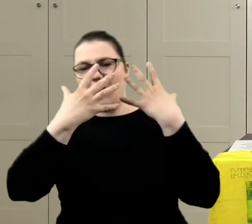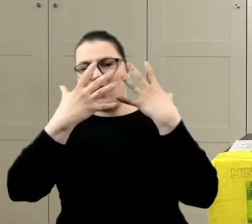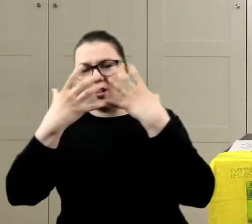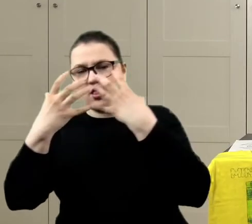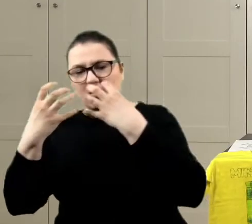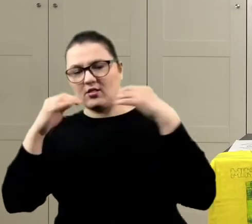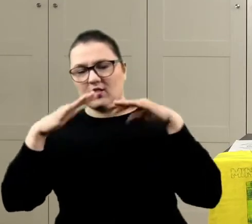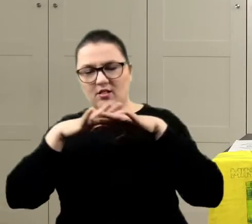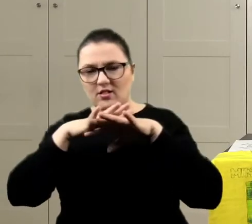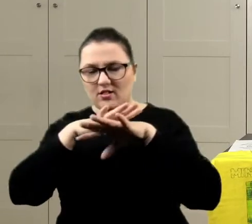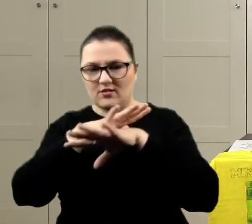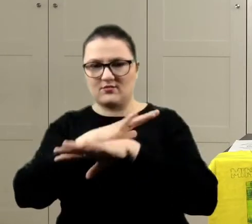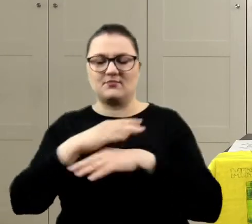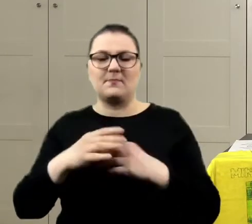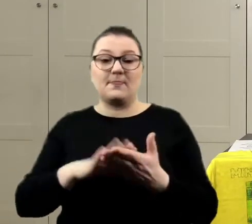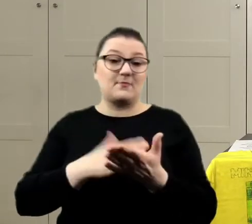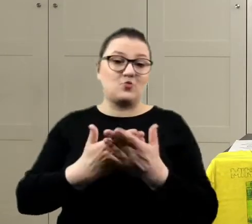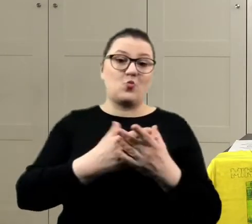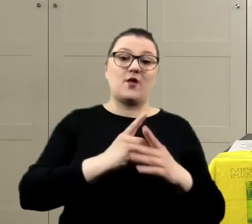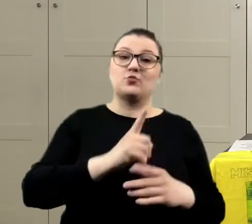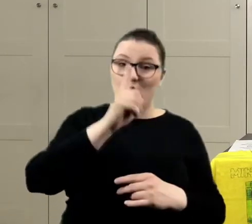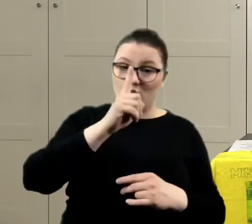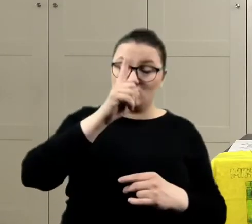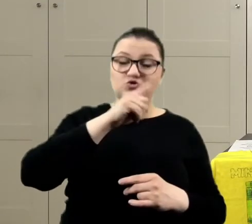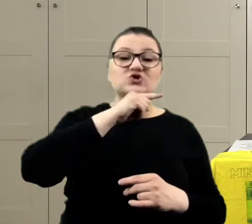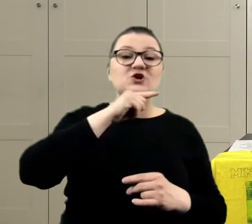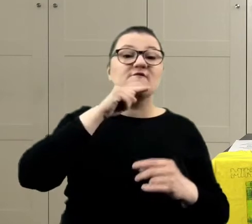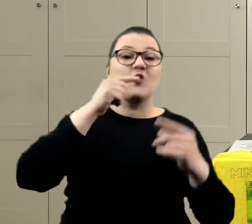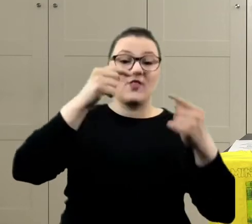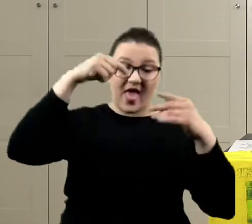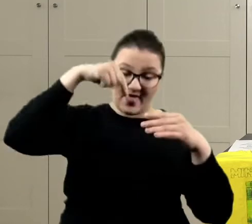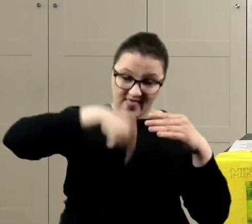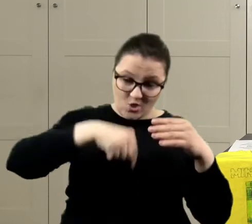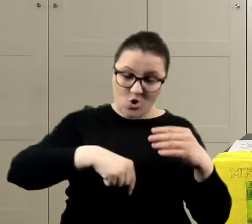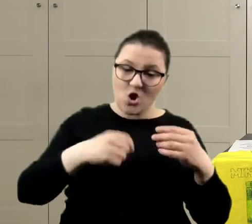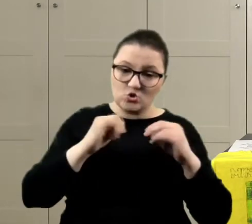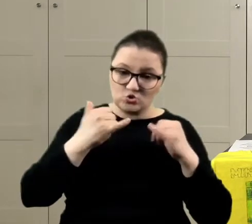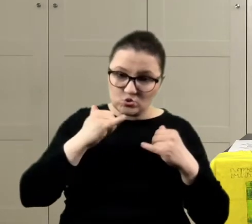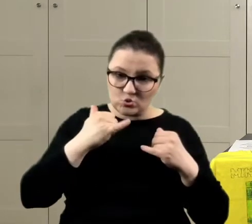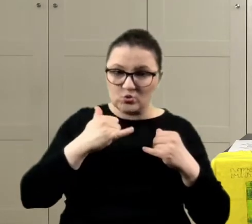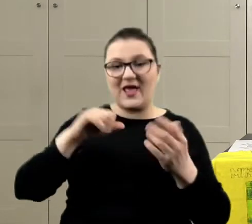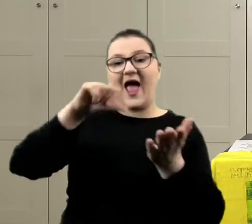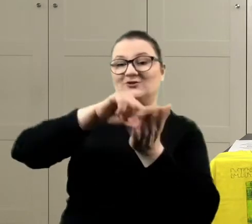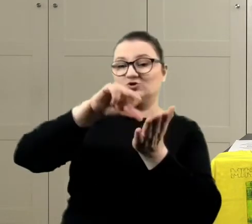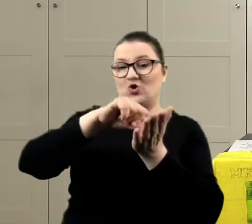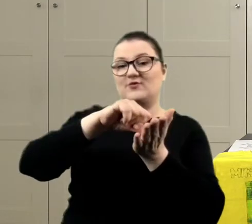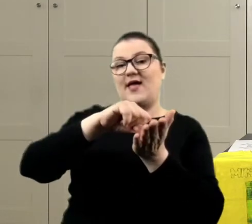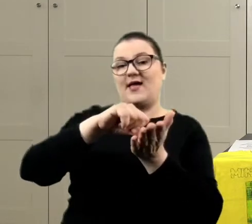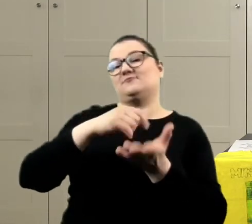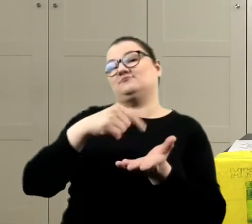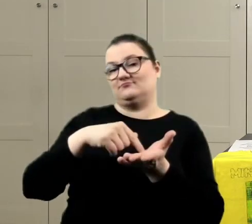kolor czerwony, a na samym dole będzie żółty, a środek będzie naszym